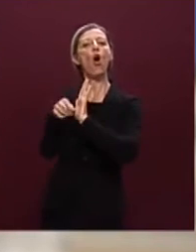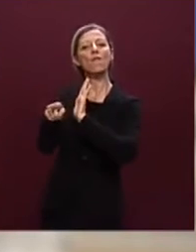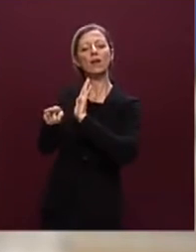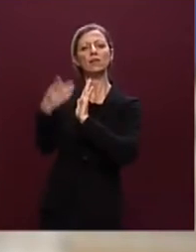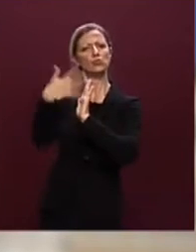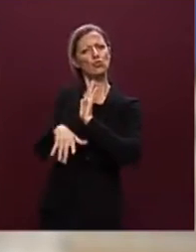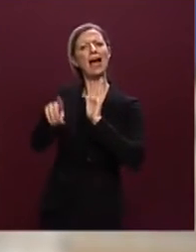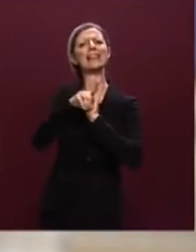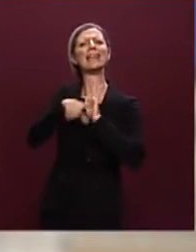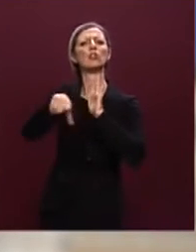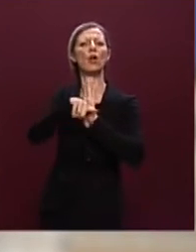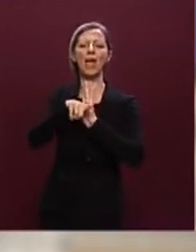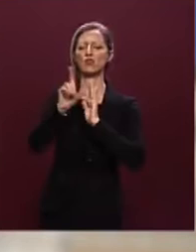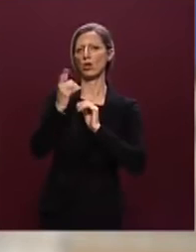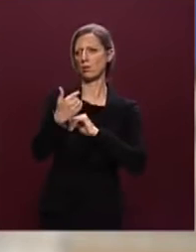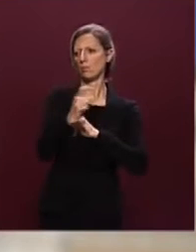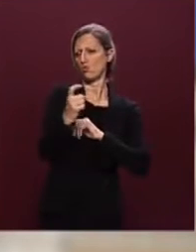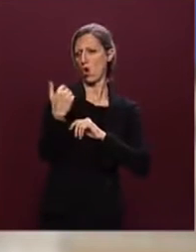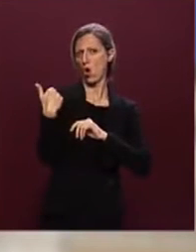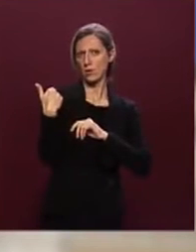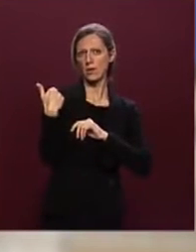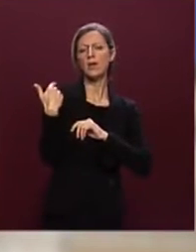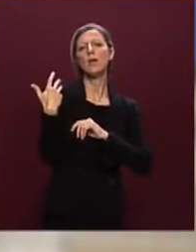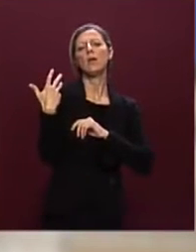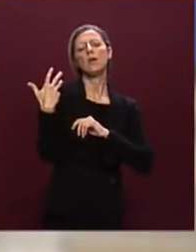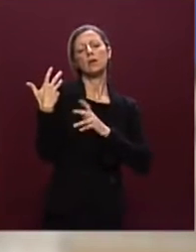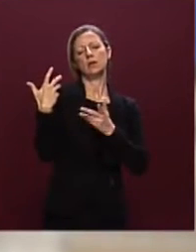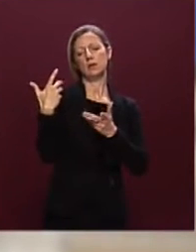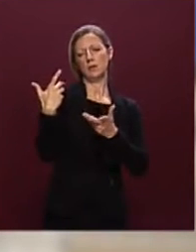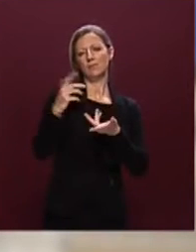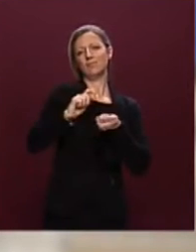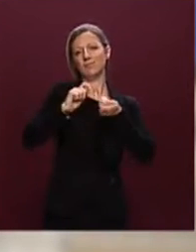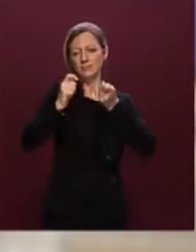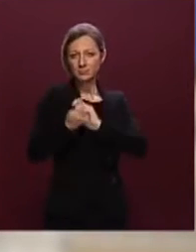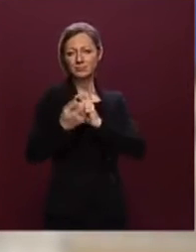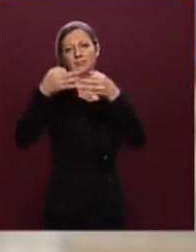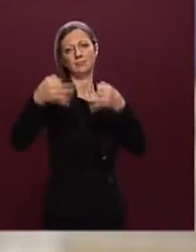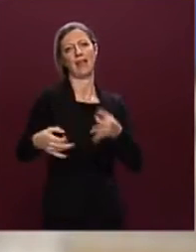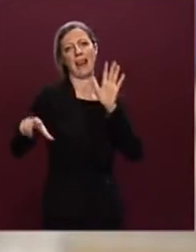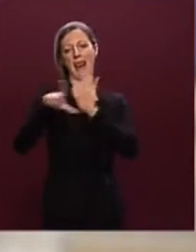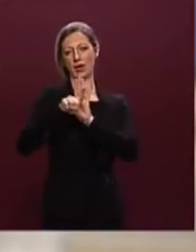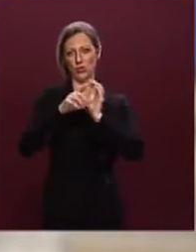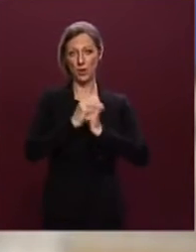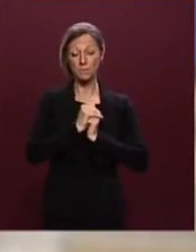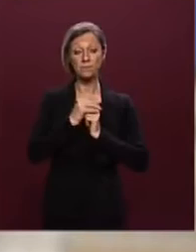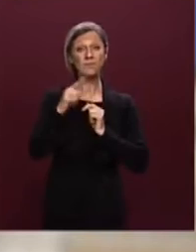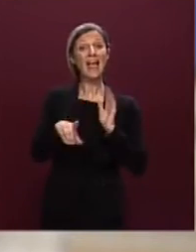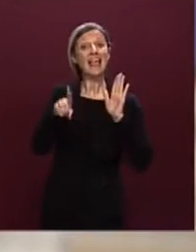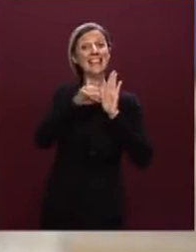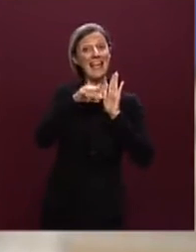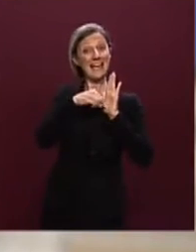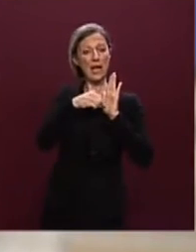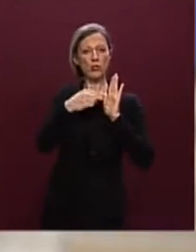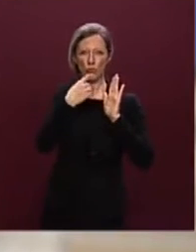con un decreto legge che, nei giorni scorsi, ha visto la sua conversione definitiva in legge. All'interno di questo decreto,